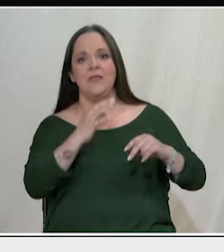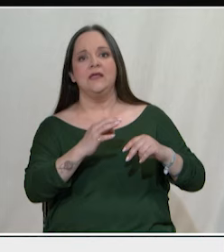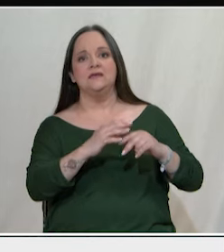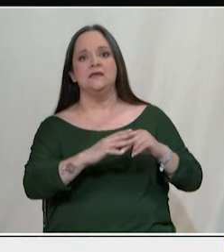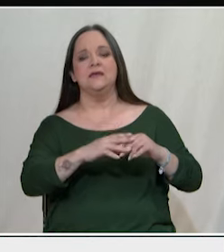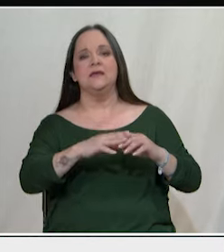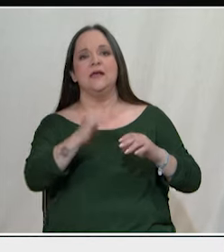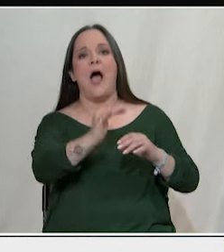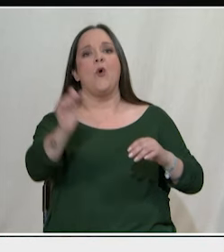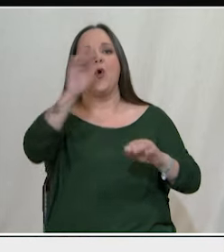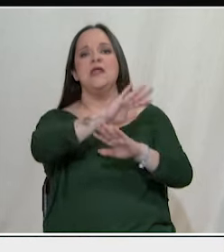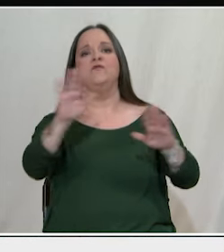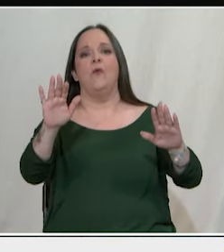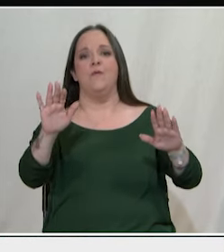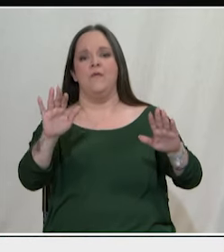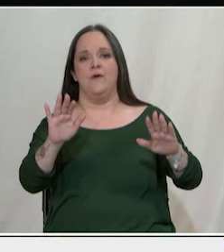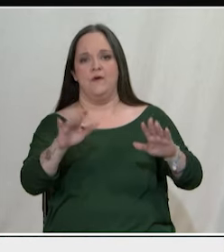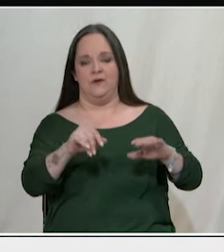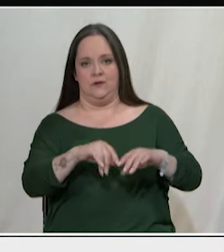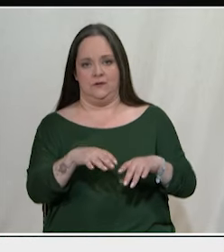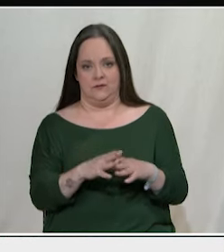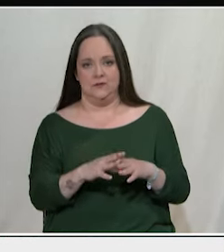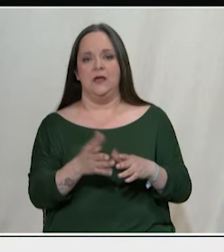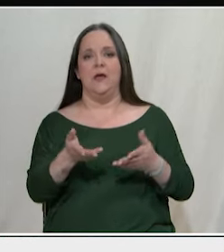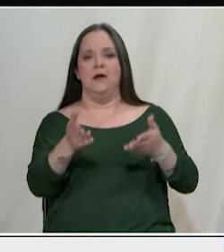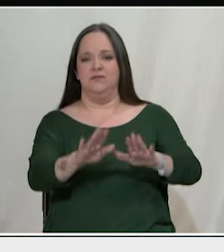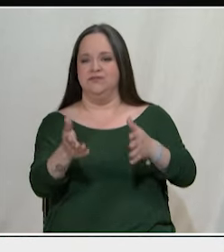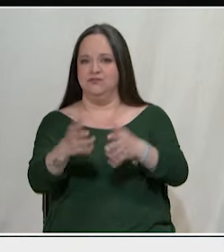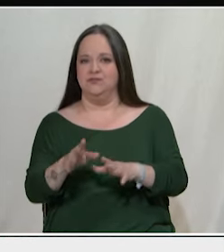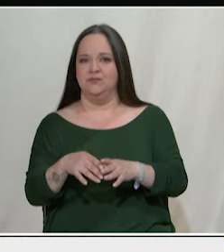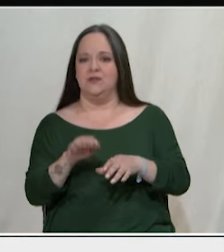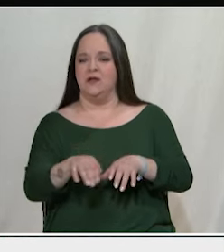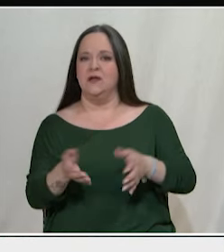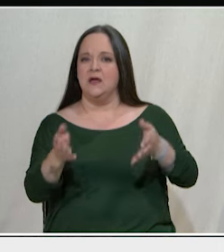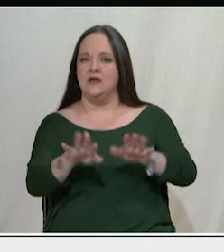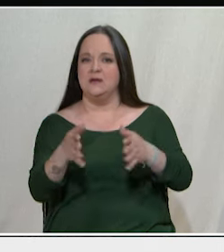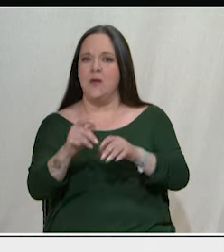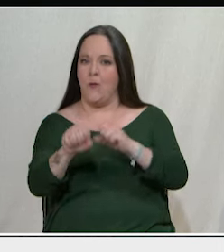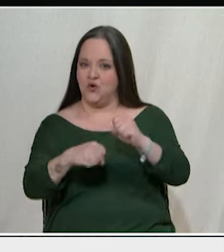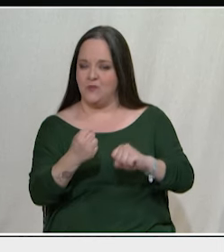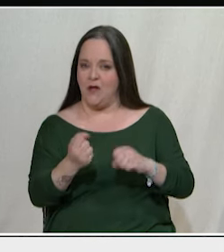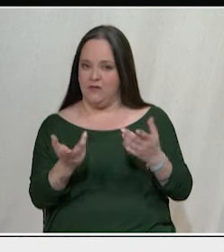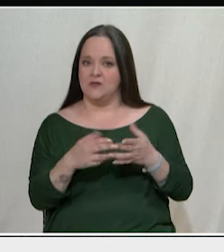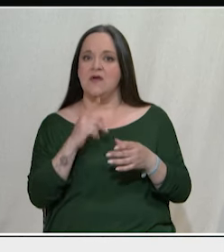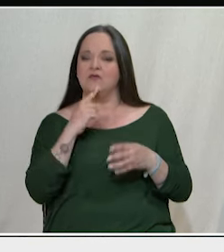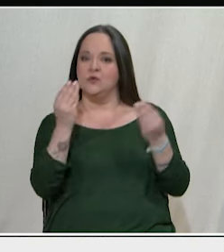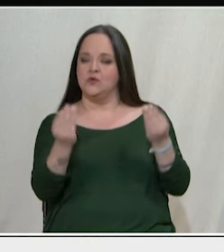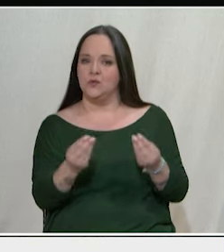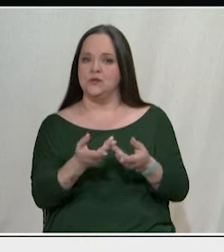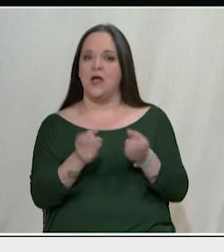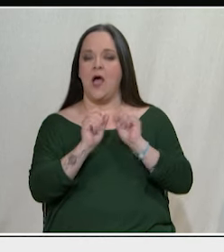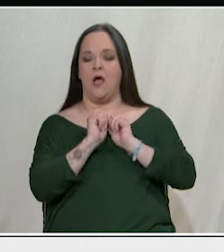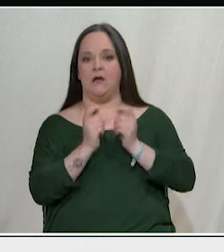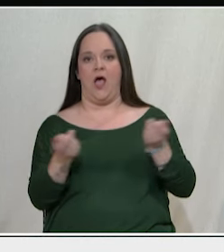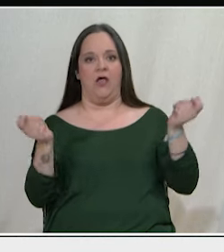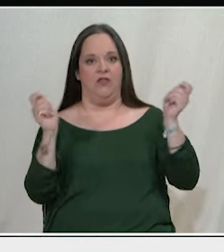όπως λέει και πολύ σωστά ο λαϊκός κόσμος, να μπαζώσει αυτό το θέμα. Σε αυτές τις συνθήκες είναι αδύνατο να